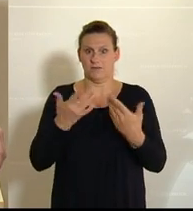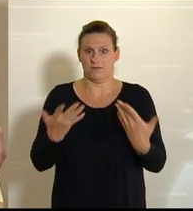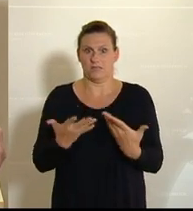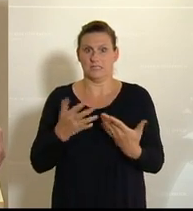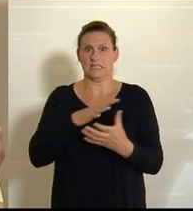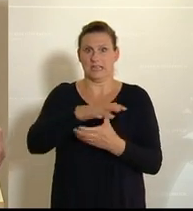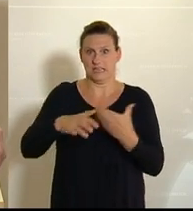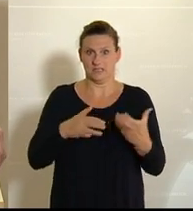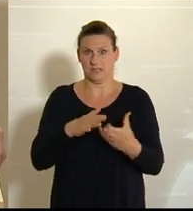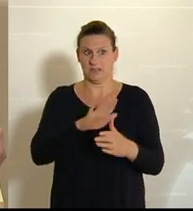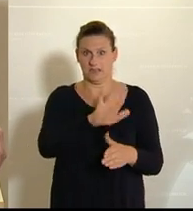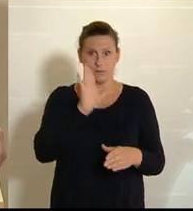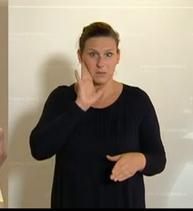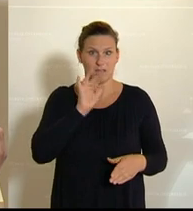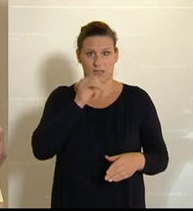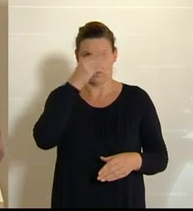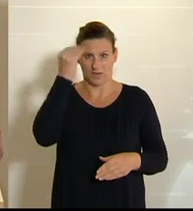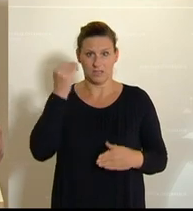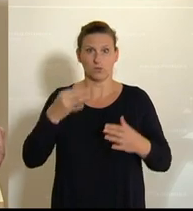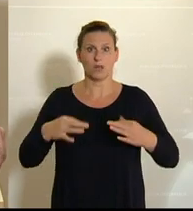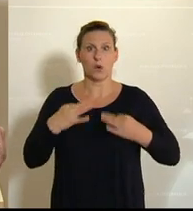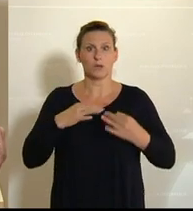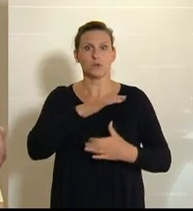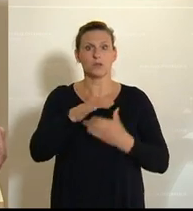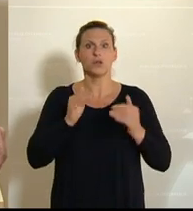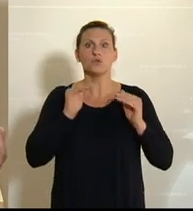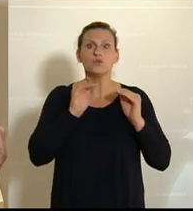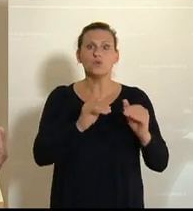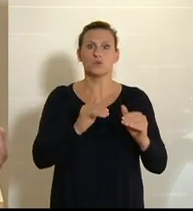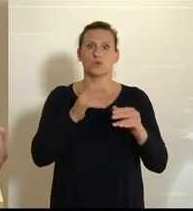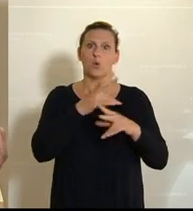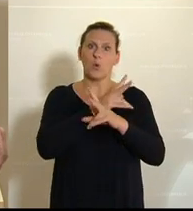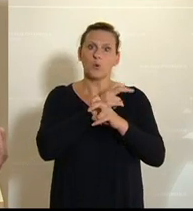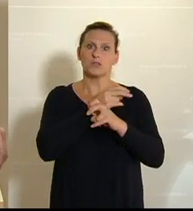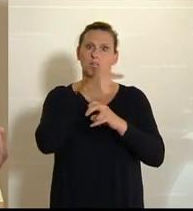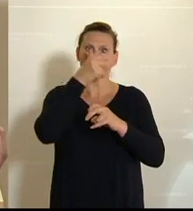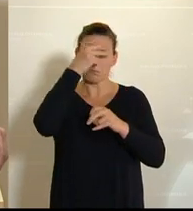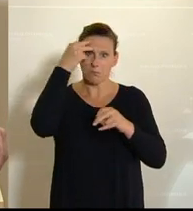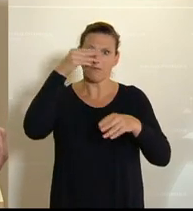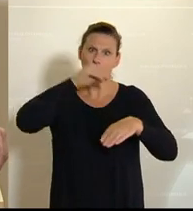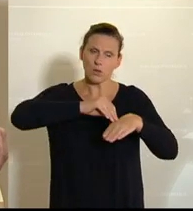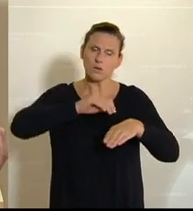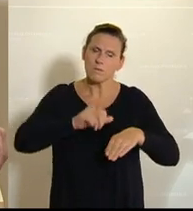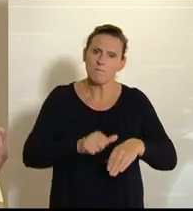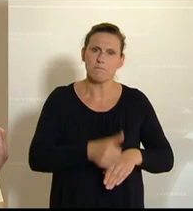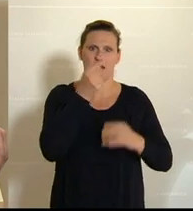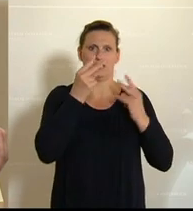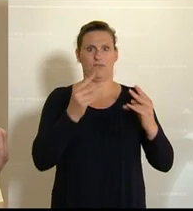vergessen. Und in dieser Gesundheitskrise steht der Schutz der österreichischen Bevölkerung an oberster Stelle.